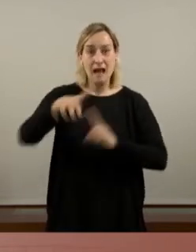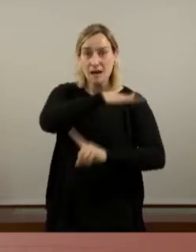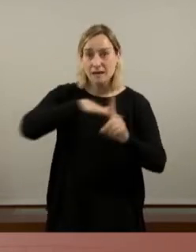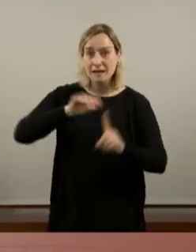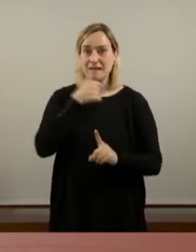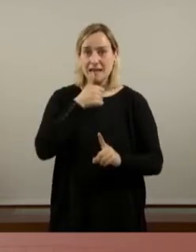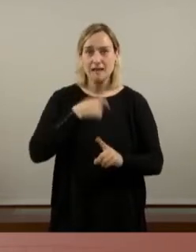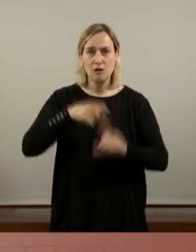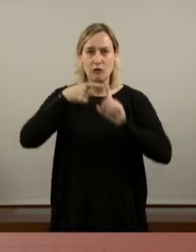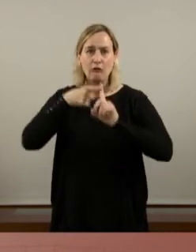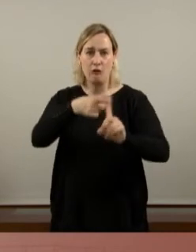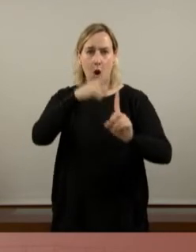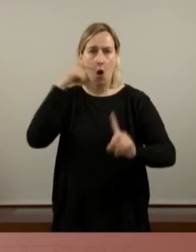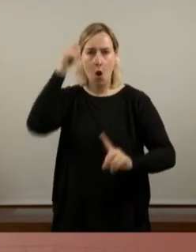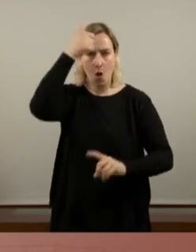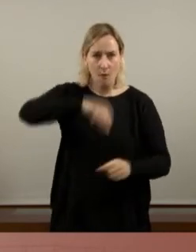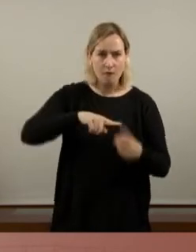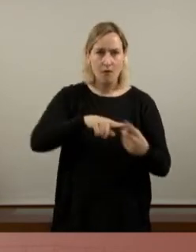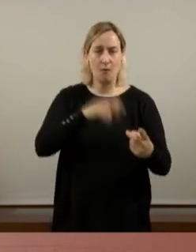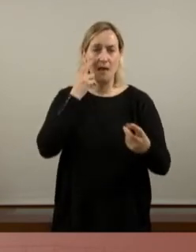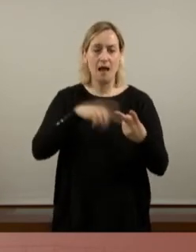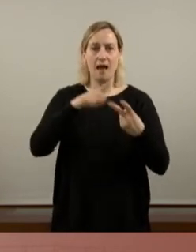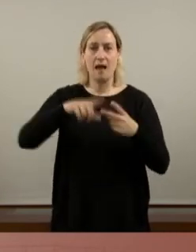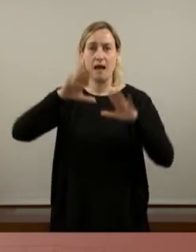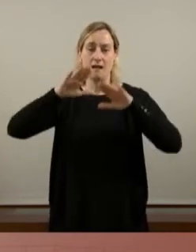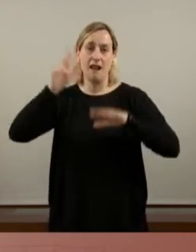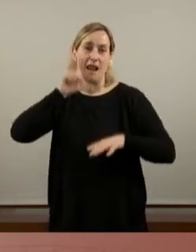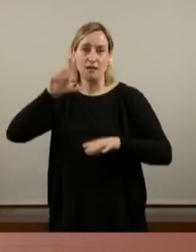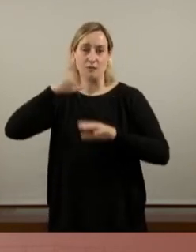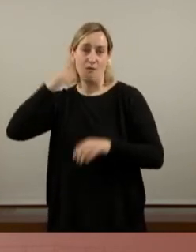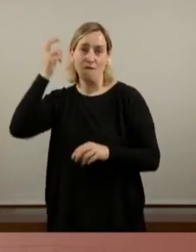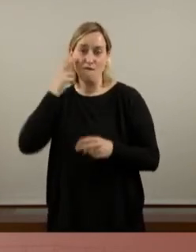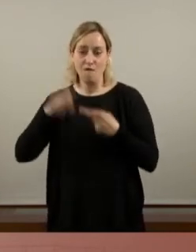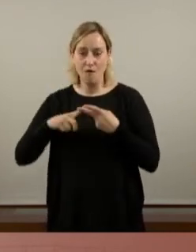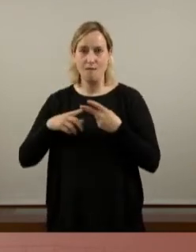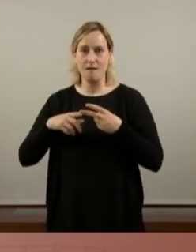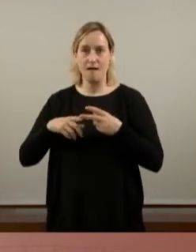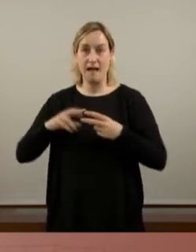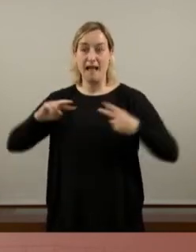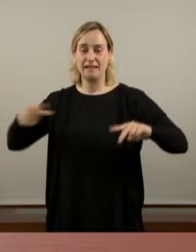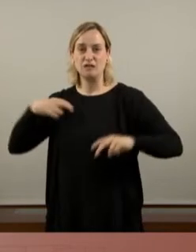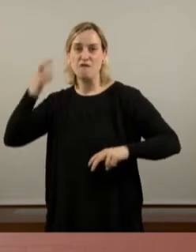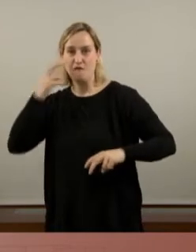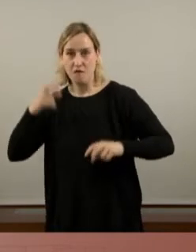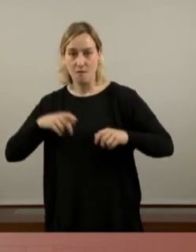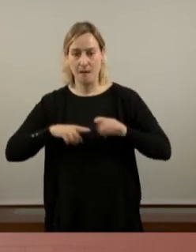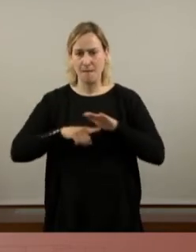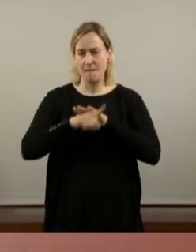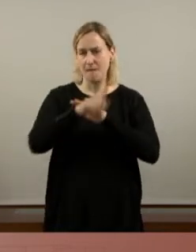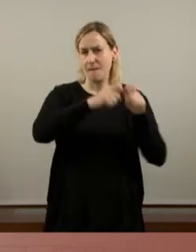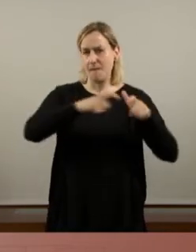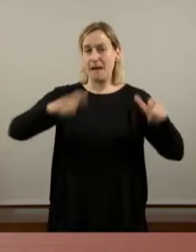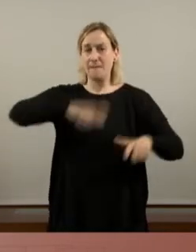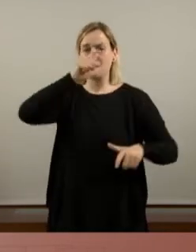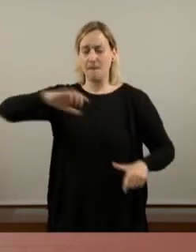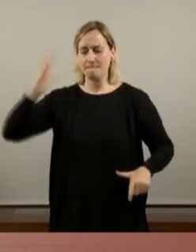homofòbia, lesbofòbia, transfòbia, creixent impunament. Al nostre voltant hi tenim víctimes de la violència de